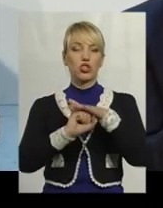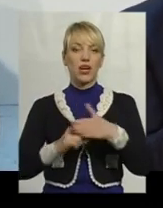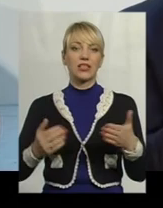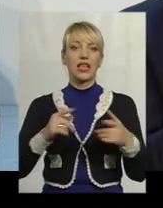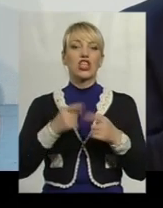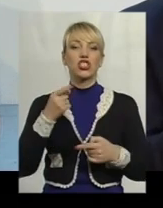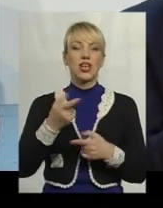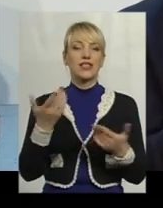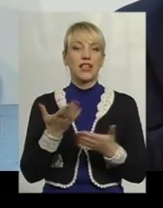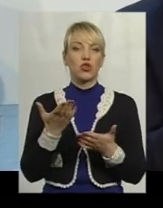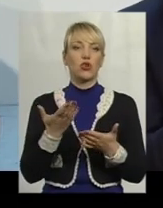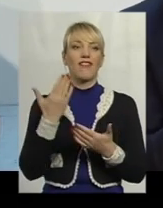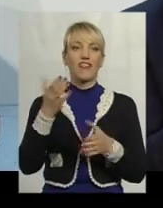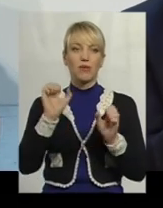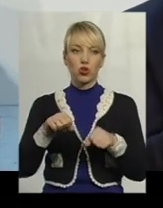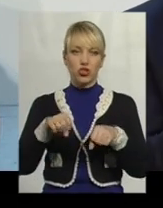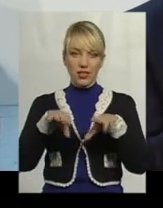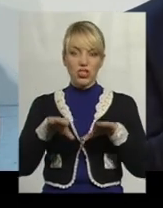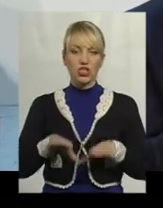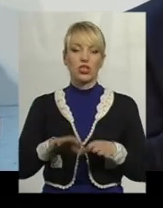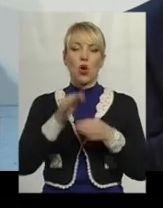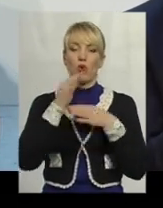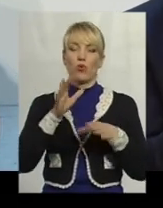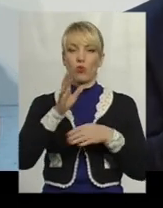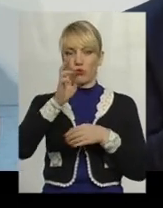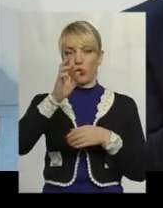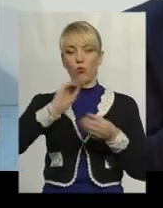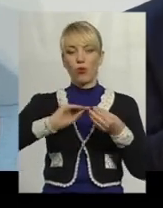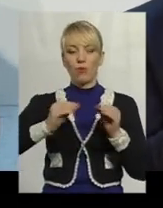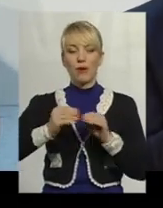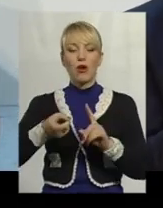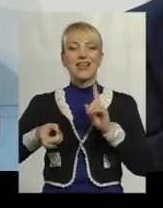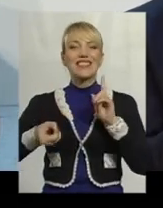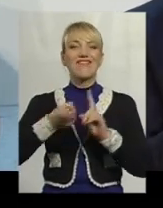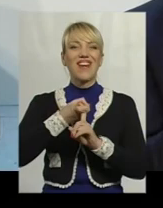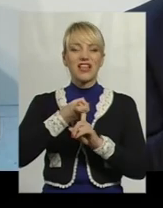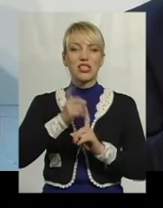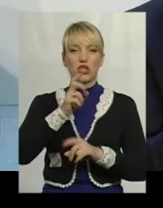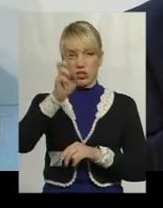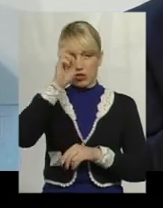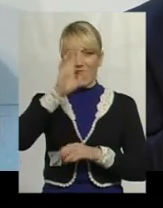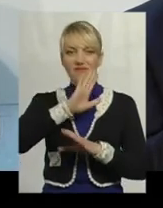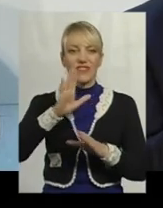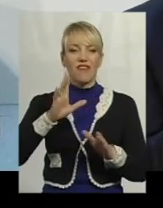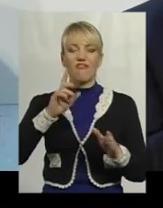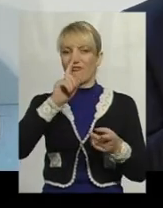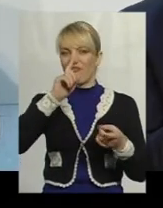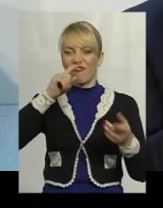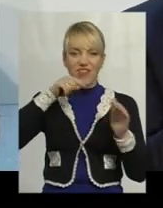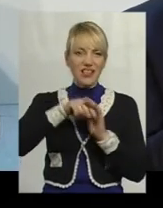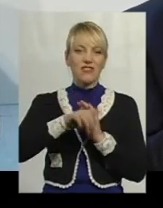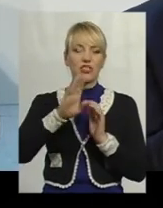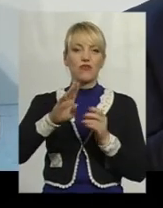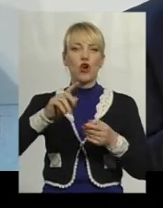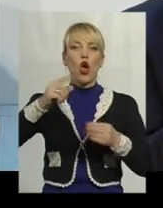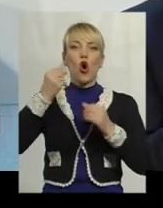можете рішити любу проблему, зв'язаннюю з государственним органом, не вв'язавшися в корупціонні отношення. І це